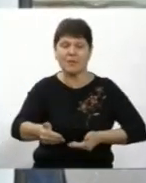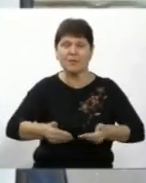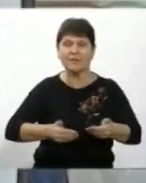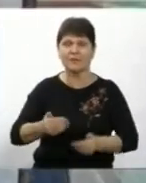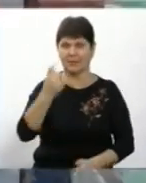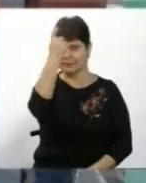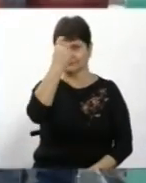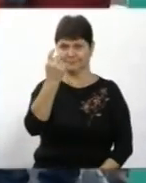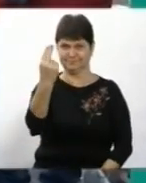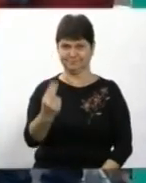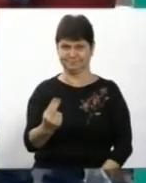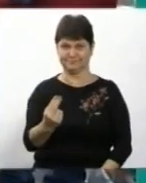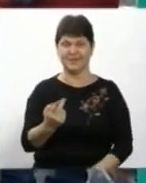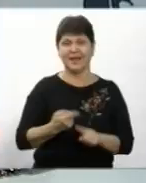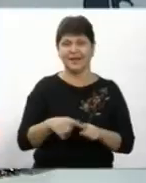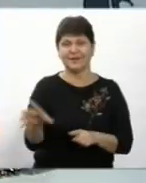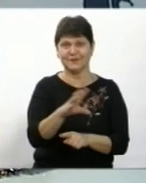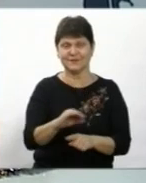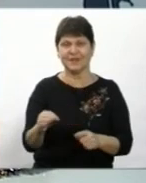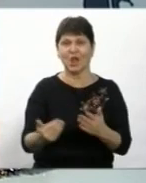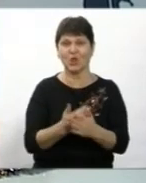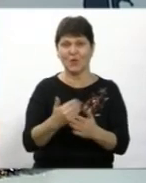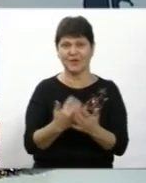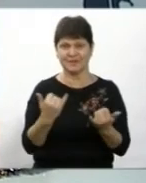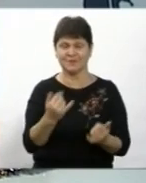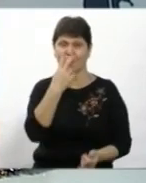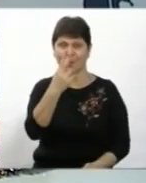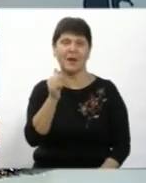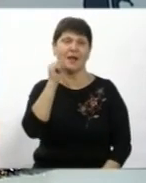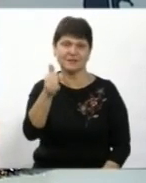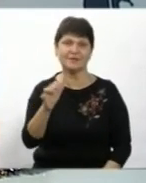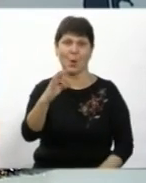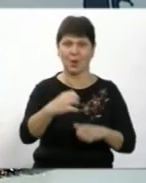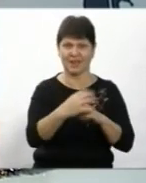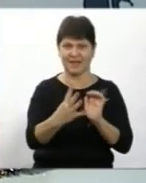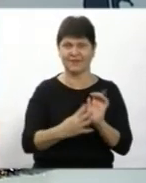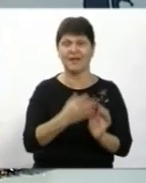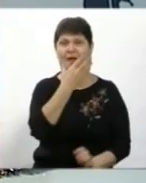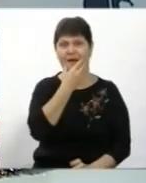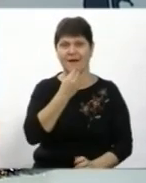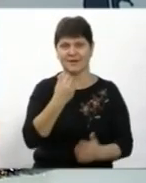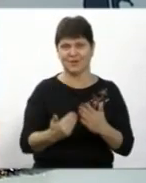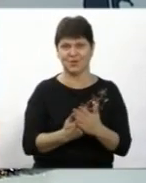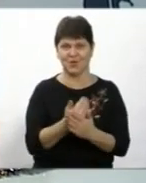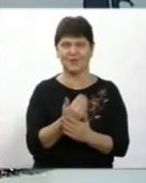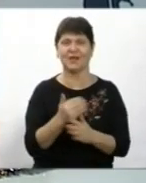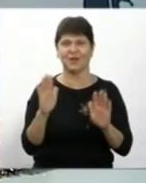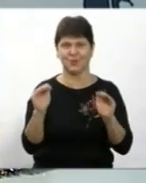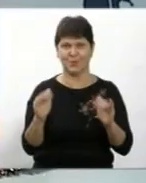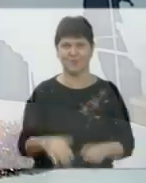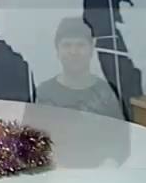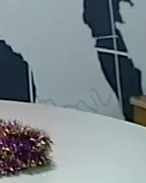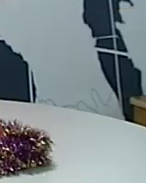тверезості Це усі новини на сьогодні Побачимося з вами завтра о 19-тій Гарних новин і до зустрічі в ефірі